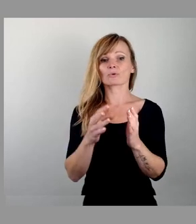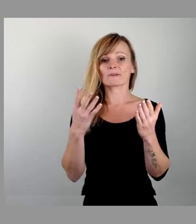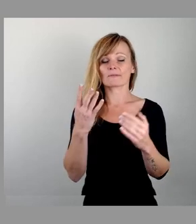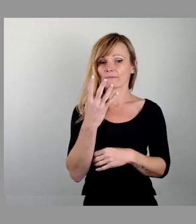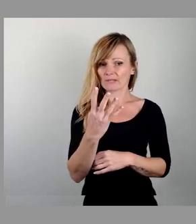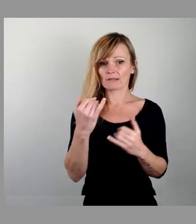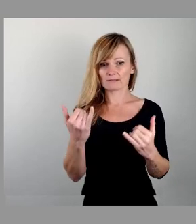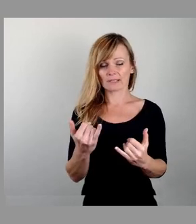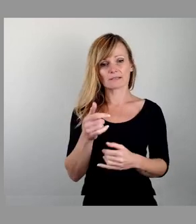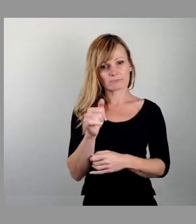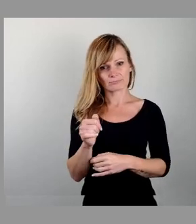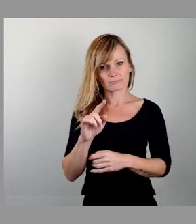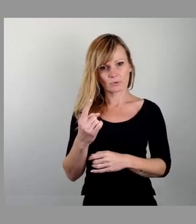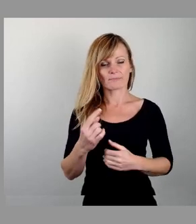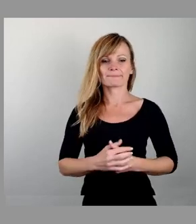ich um das Stimmzeichen.